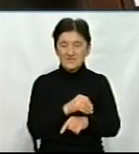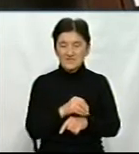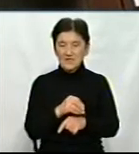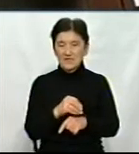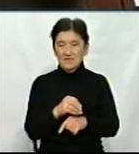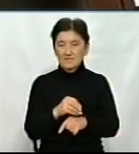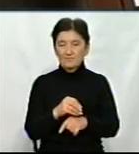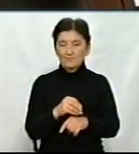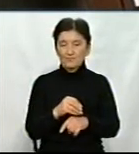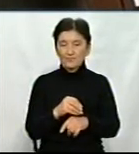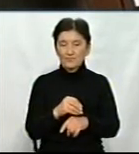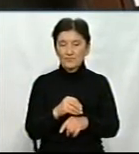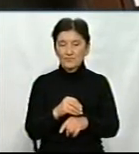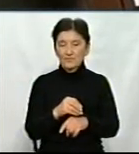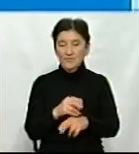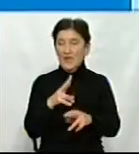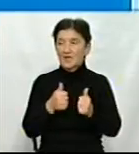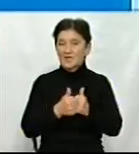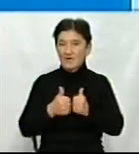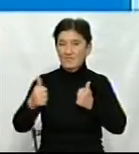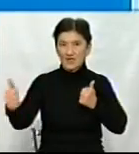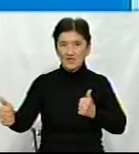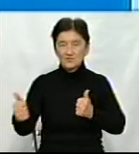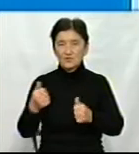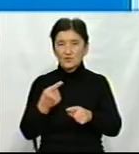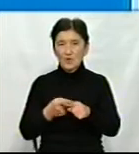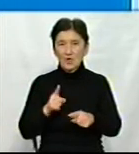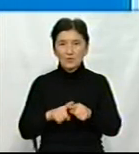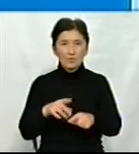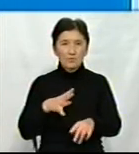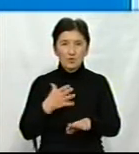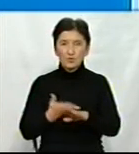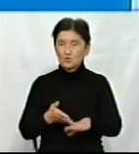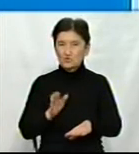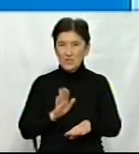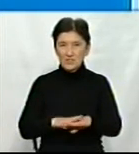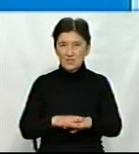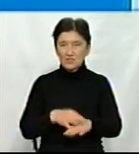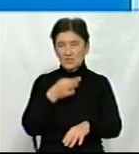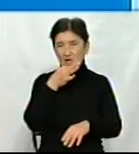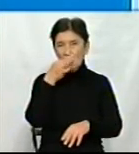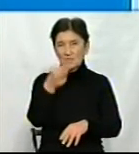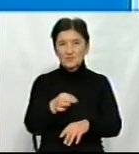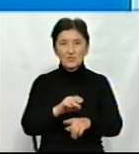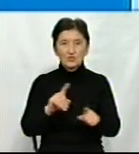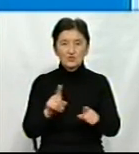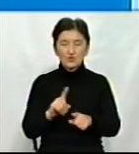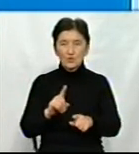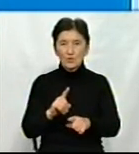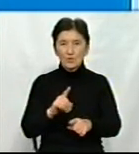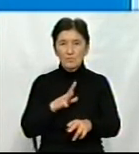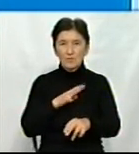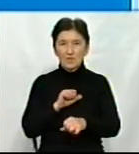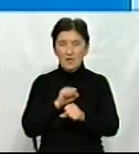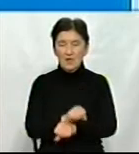і на відстані. Тому це було дуже тяжко. Задати те, що основна частина технологічного процесу була